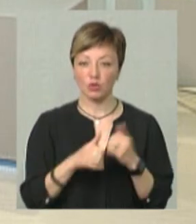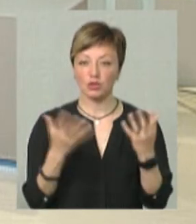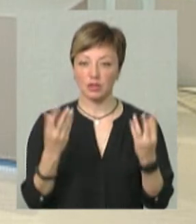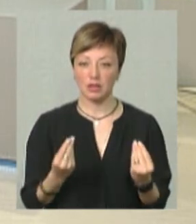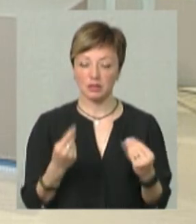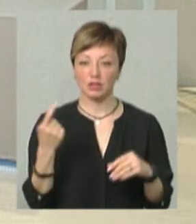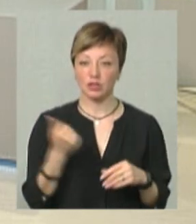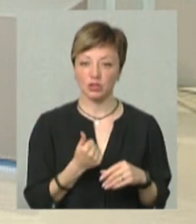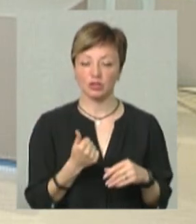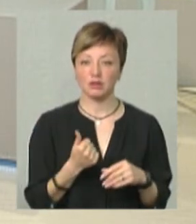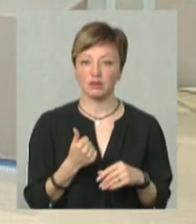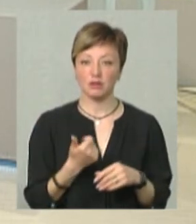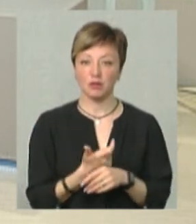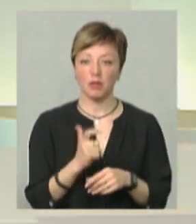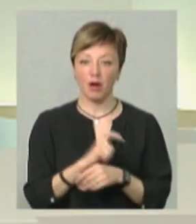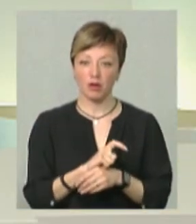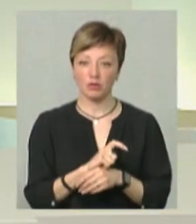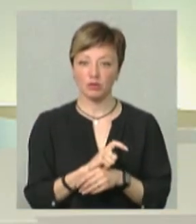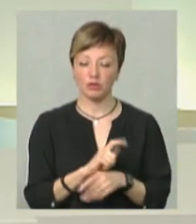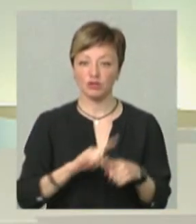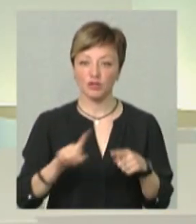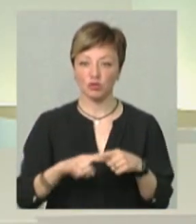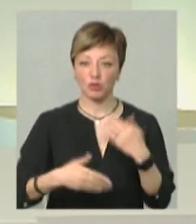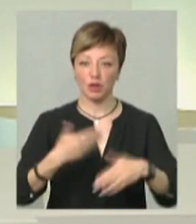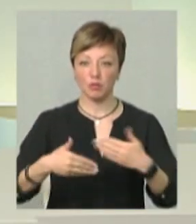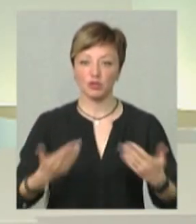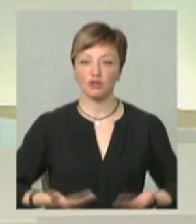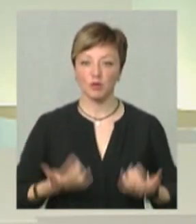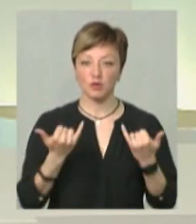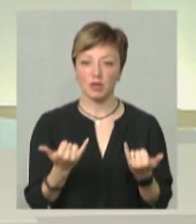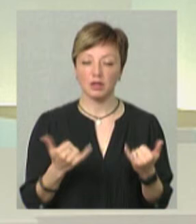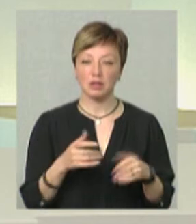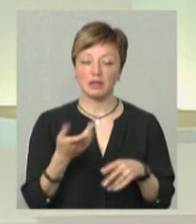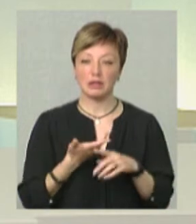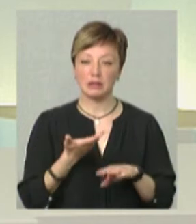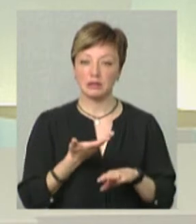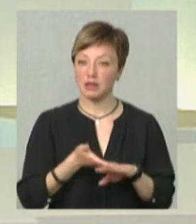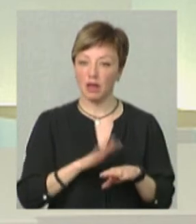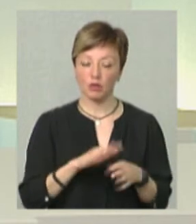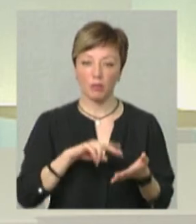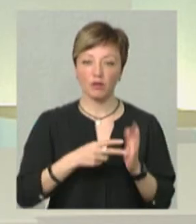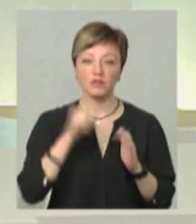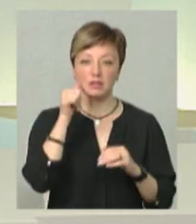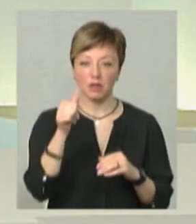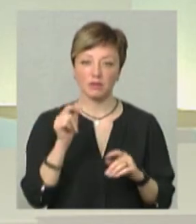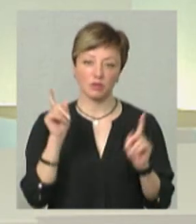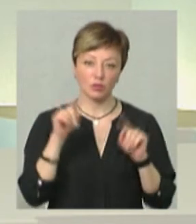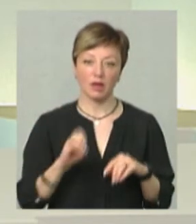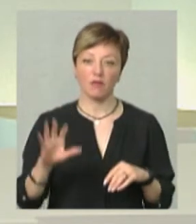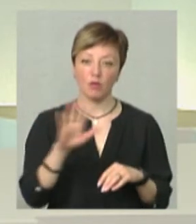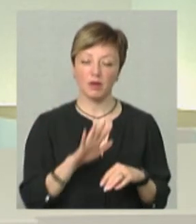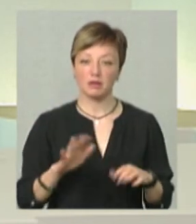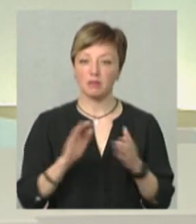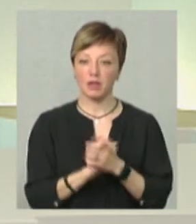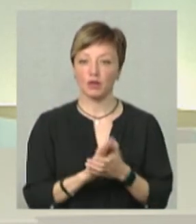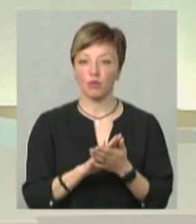кожен день, мабуть, за тиждень ми в набагато такому швидшому темпі живемо зараз, і нам складно планувати, що буде завтра, європейці, вони